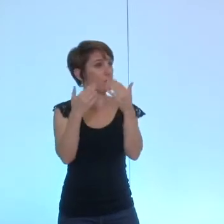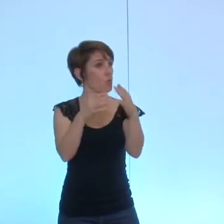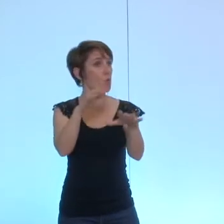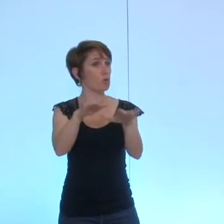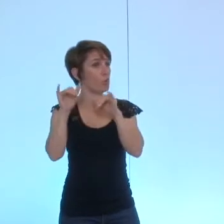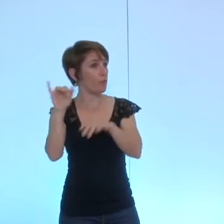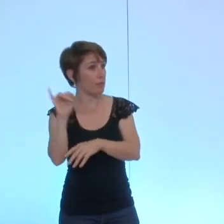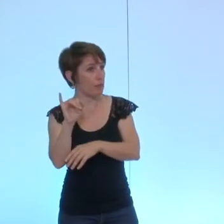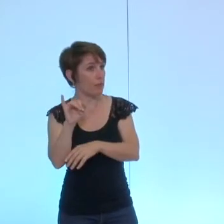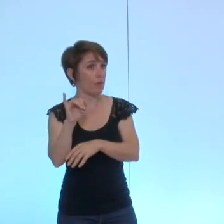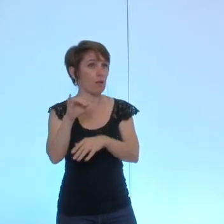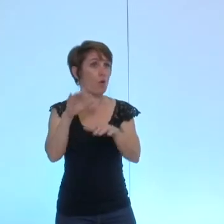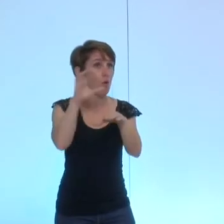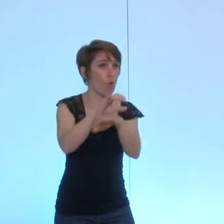contre